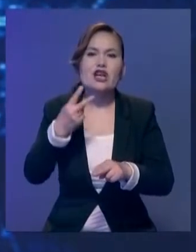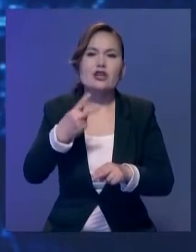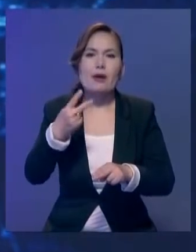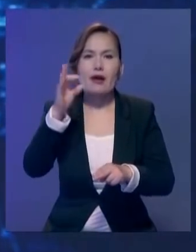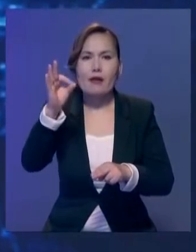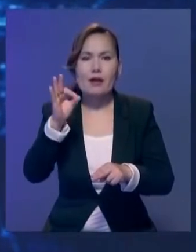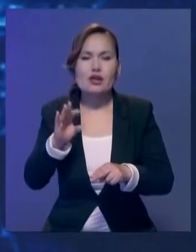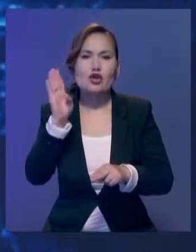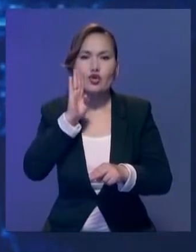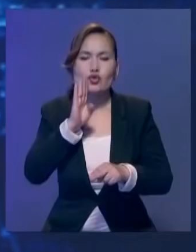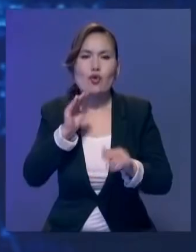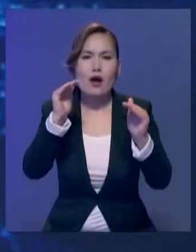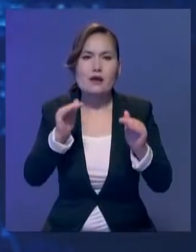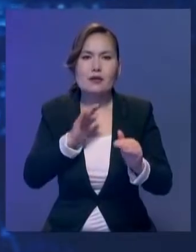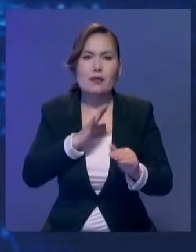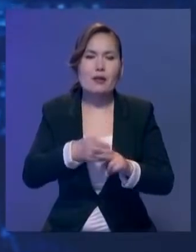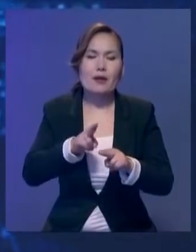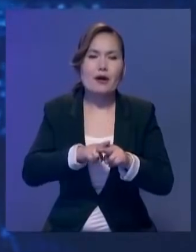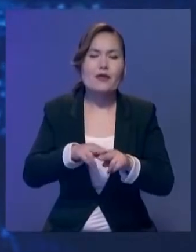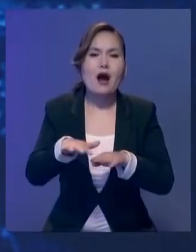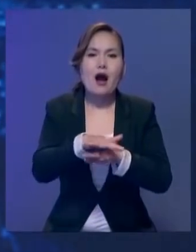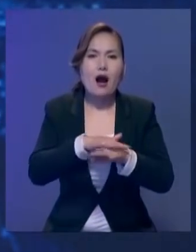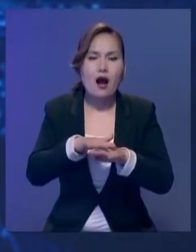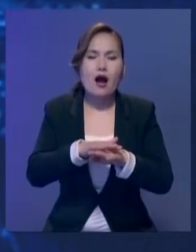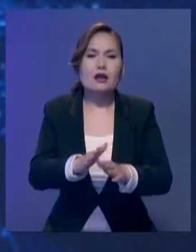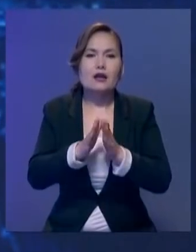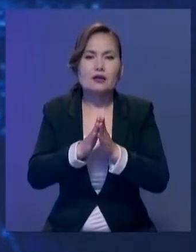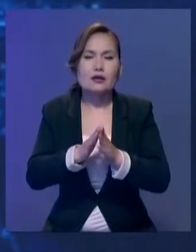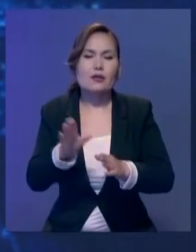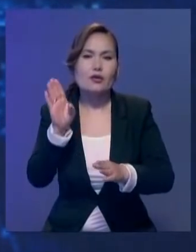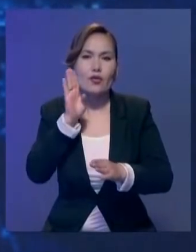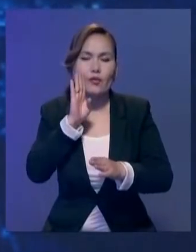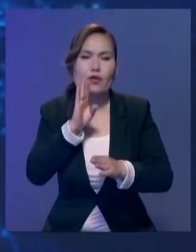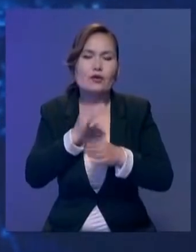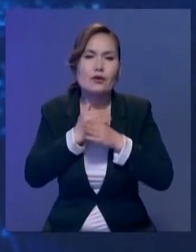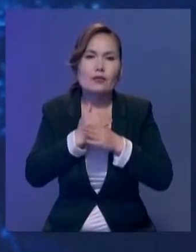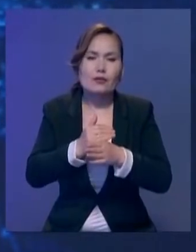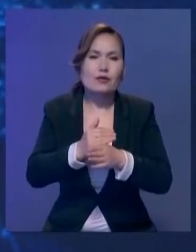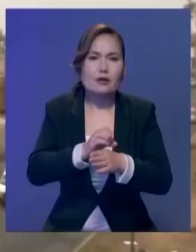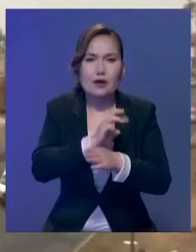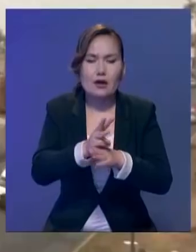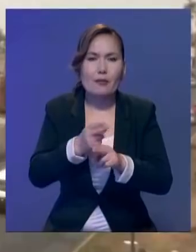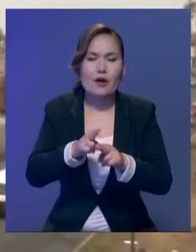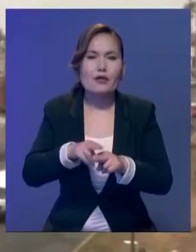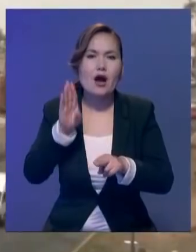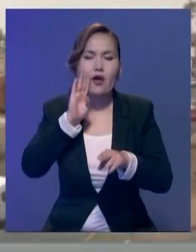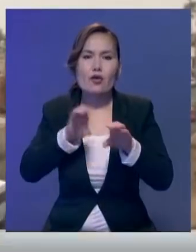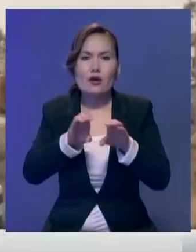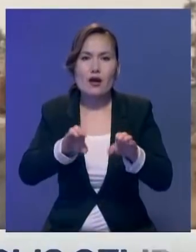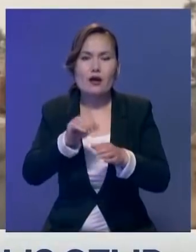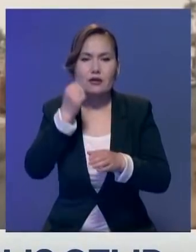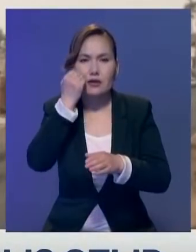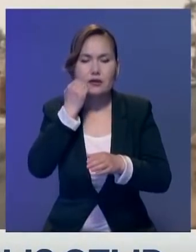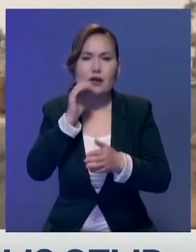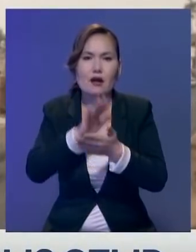%-ке азайып қалған. Жергілікті тұрғындар шақардағы су қыбырларының тозығы жеткенін айтады. Бұған қоса, аймақтағы қуаншылықта